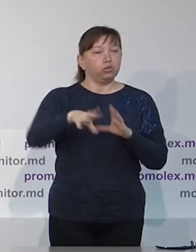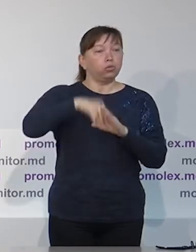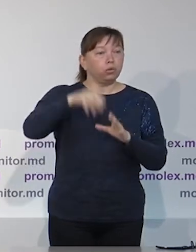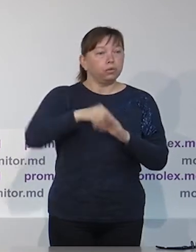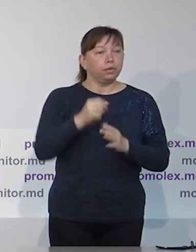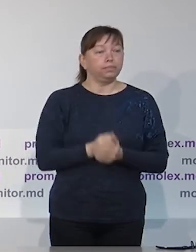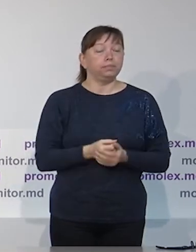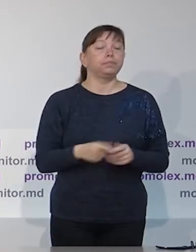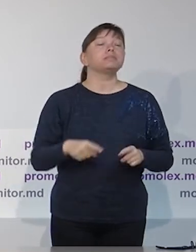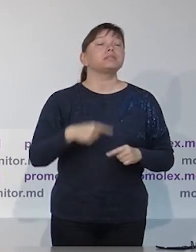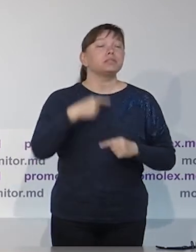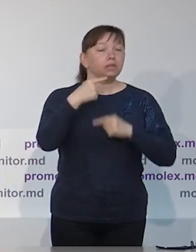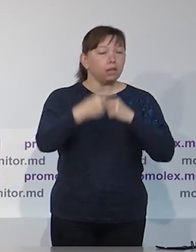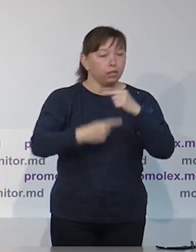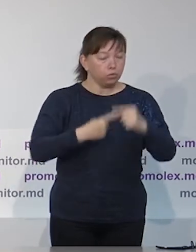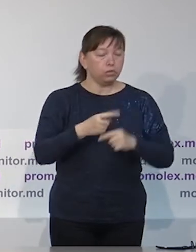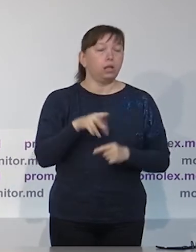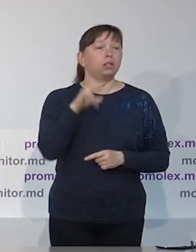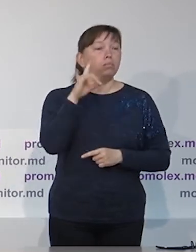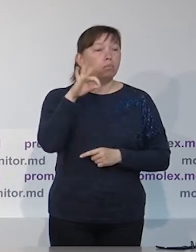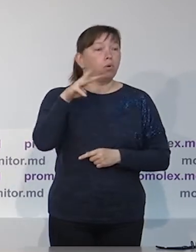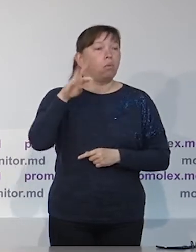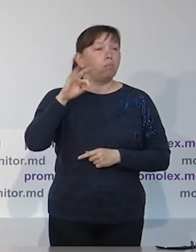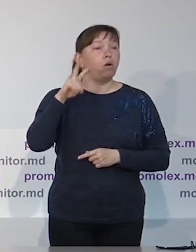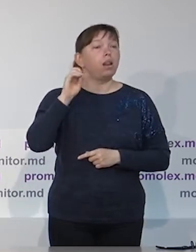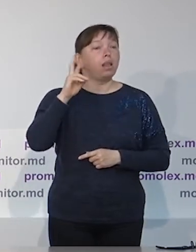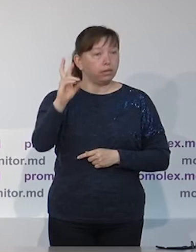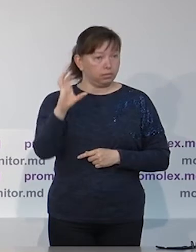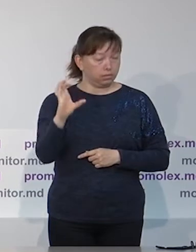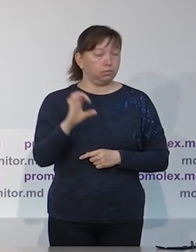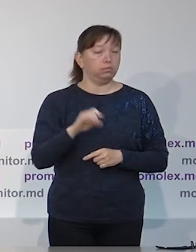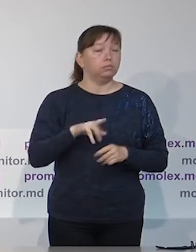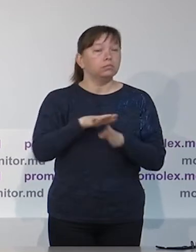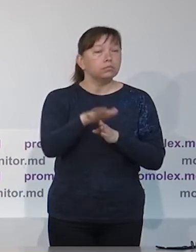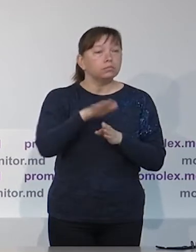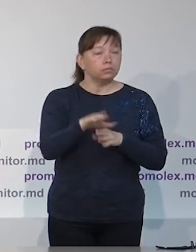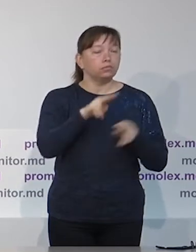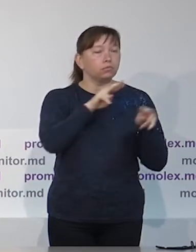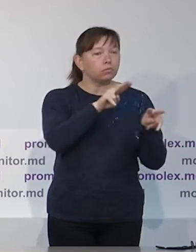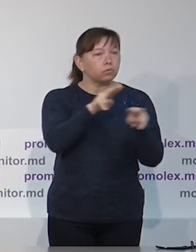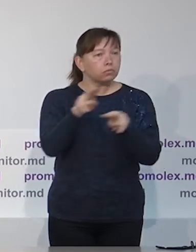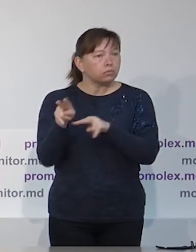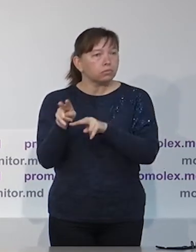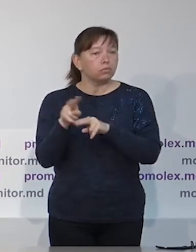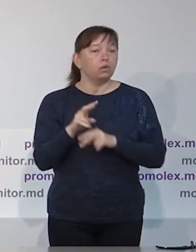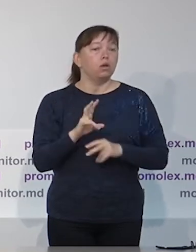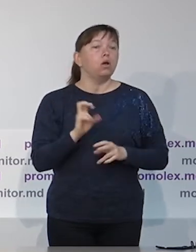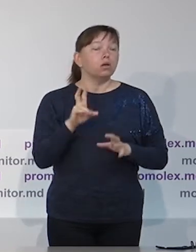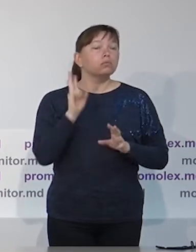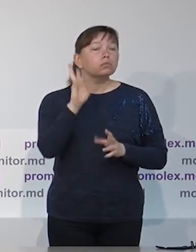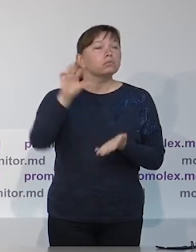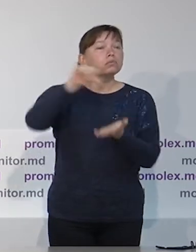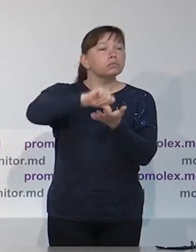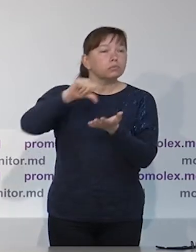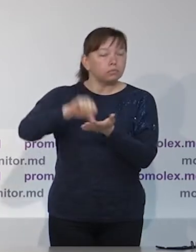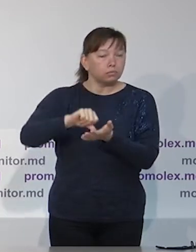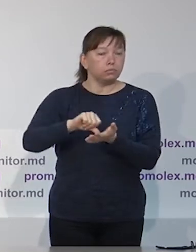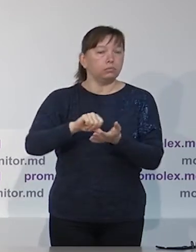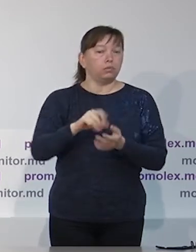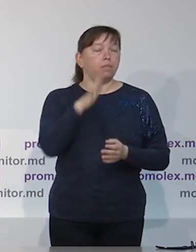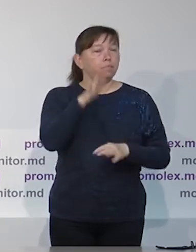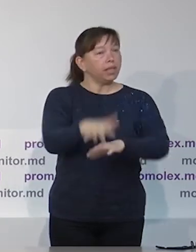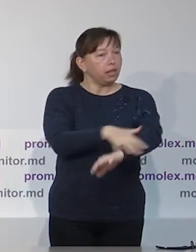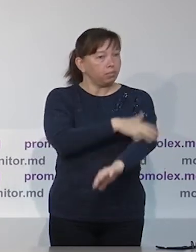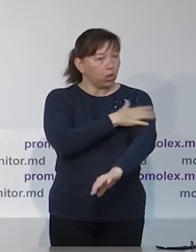применяться на этих выборах. Также традиционно Ассоциация «Промалекс» выполняет свою миссию с привлечением